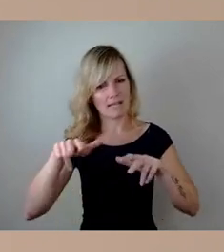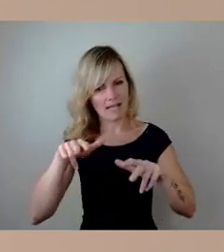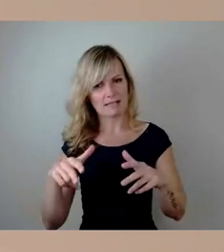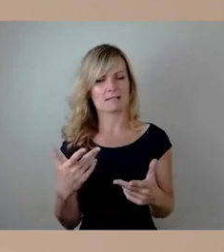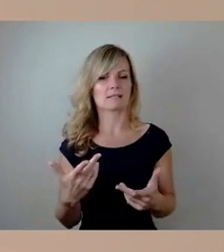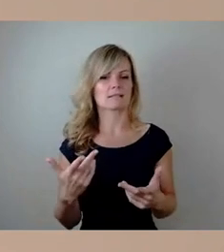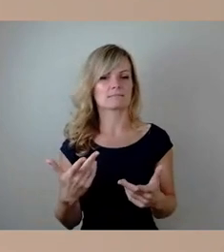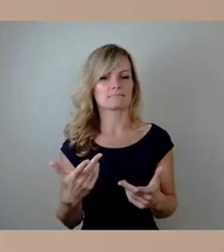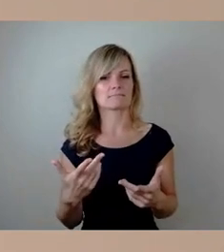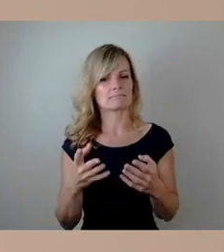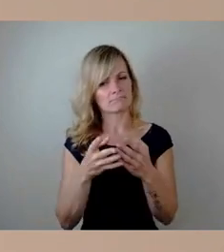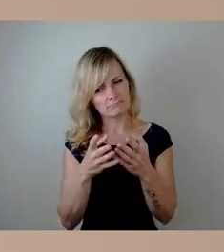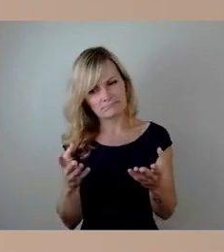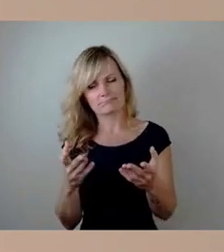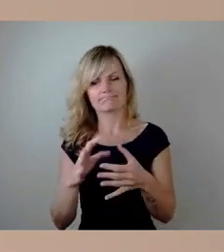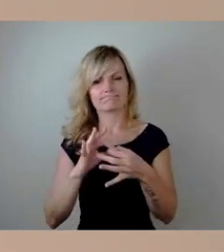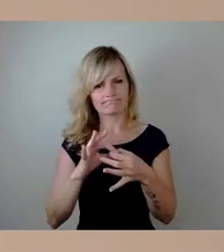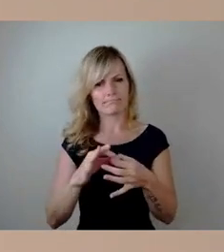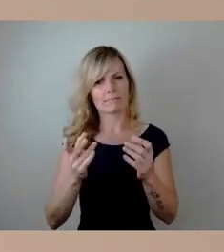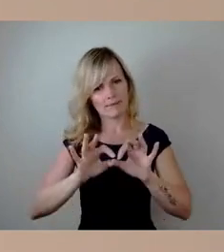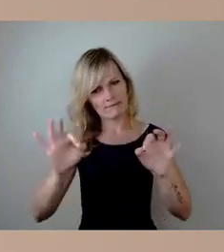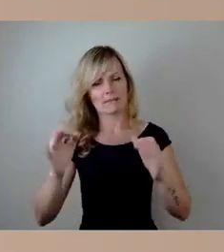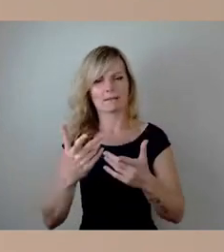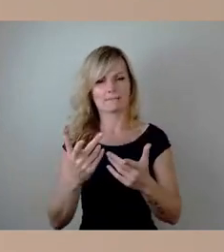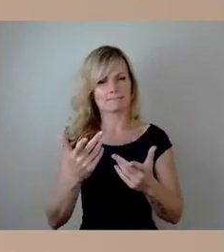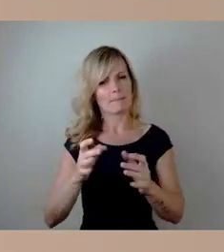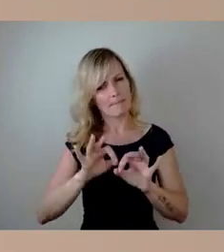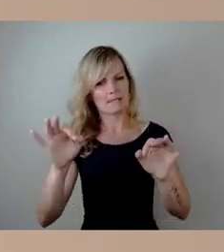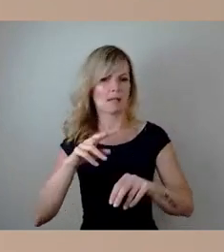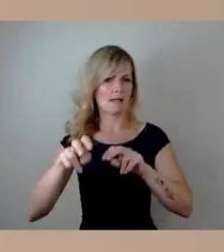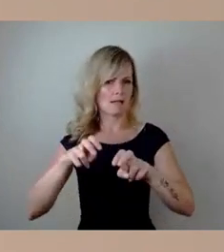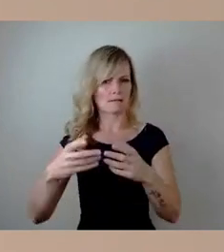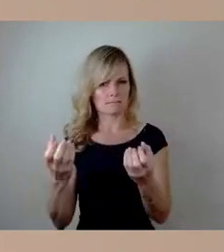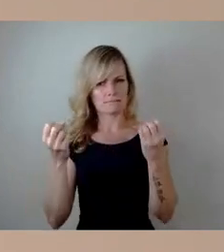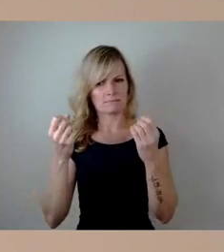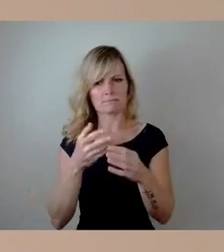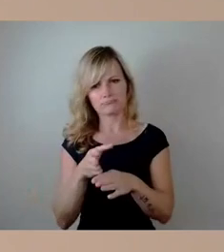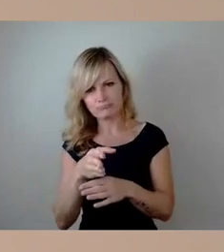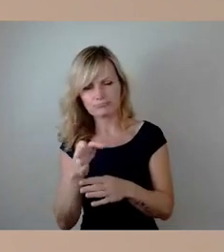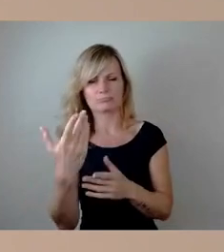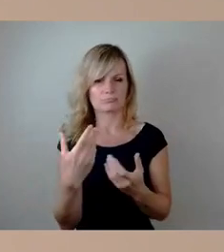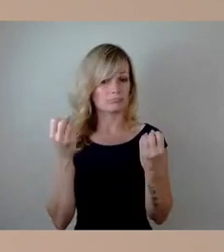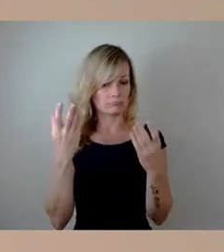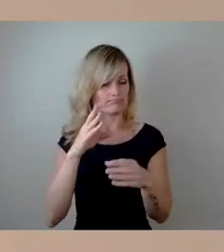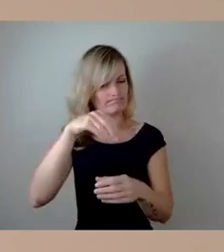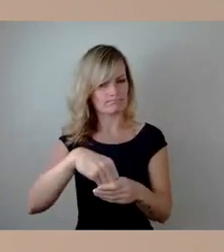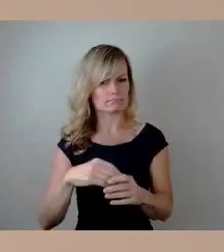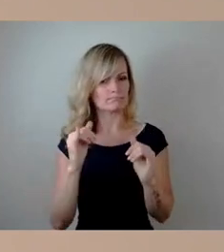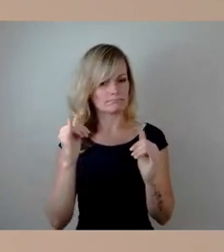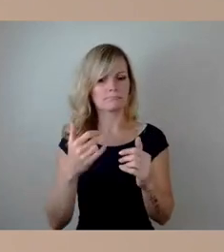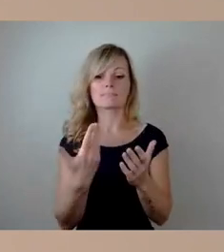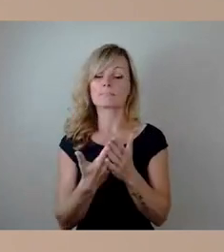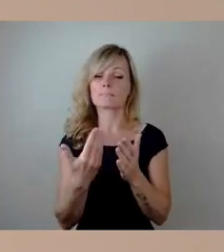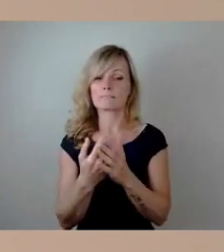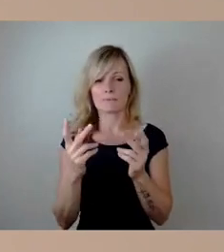Bestandteil sein wird. Das ist ganz klar. Und entsprechend ist ja gesagt worden, dass das Konzept unter federführender